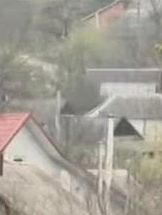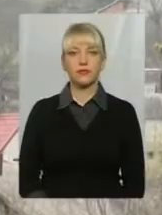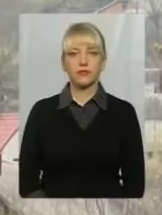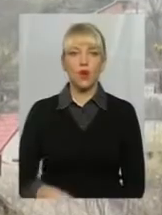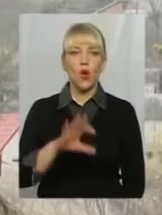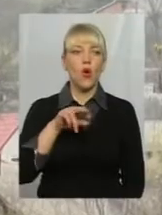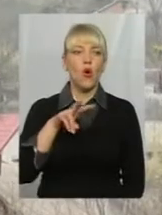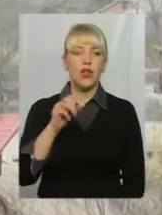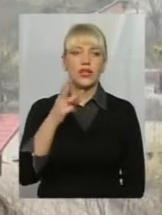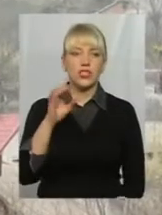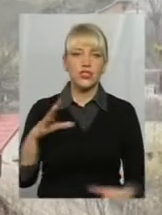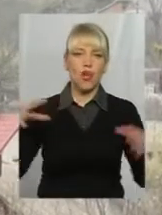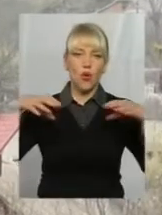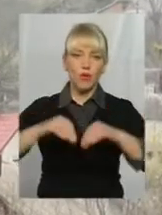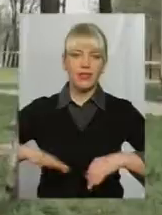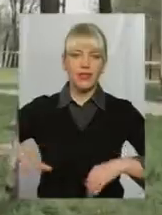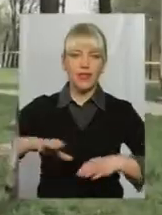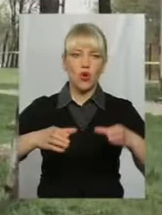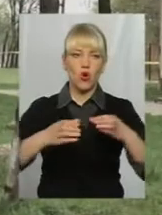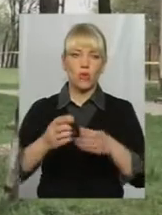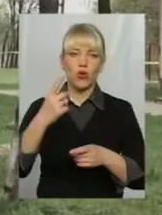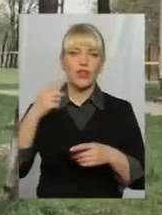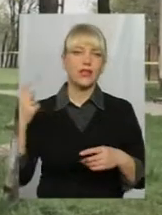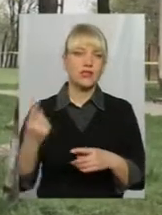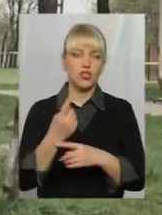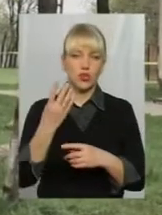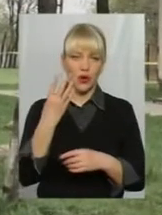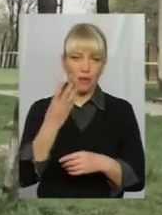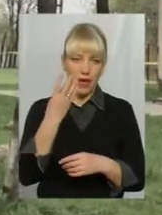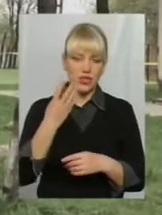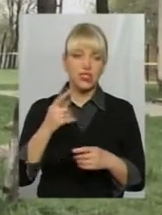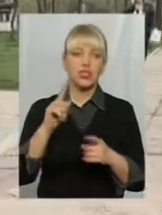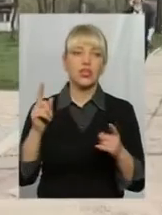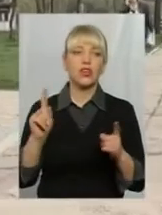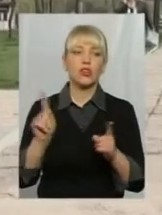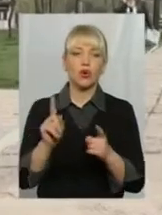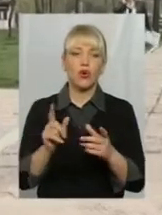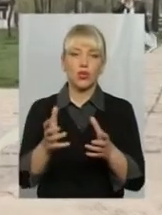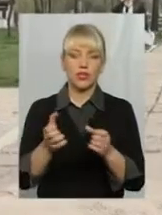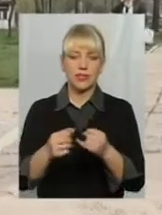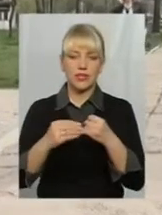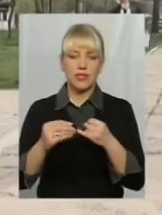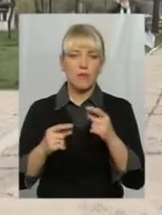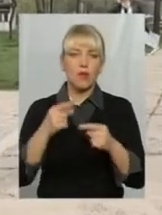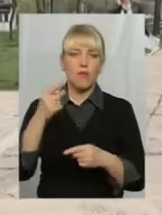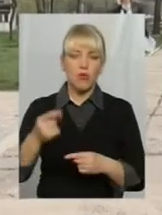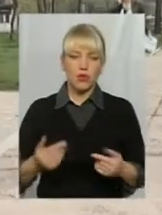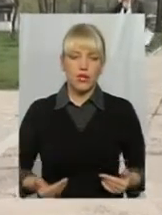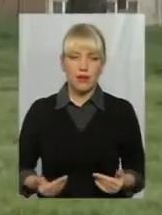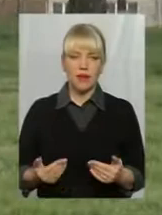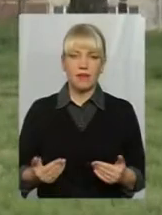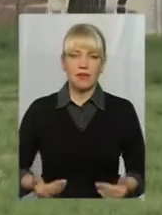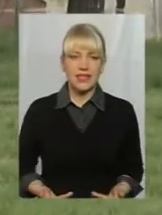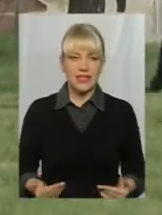Олешинська об'єднана тергромада – одна із чотирьох перших в області, які отримали землю поза межами населених пунктів в комунальну